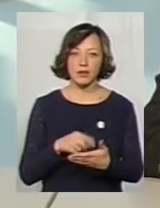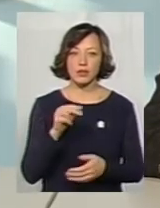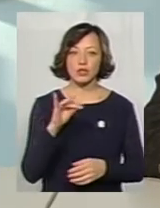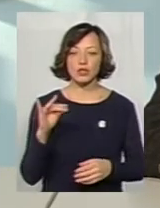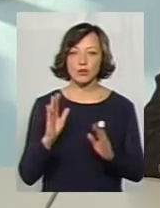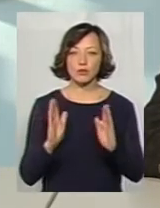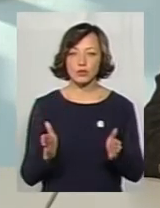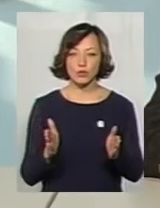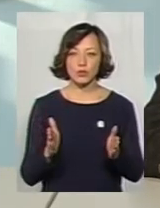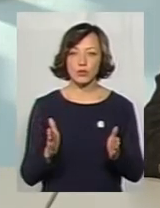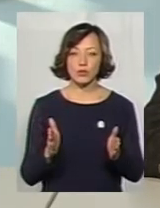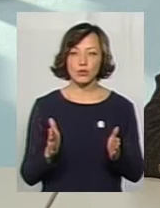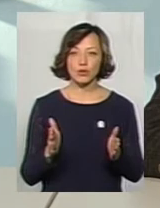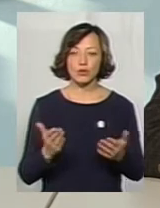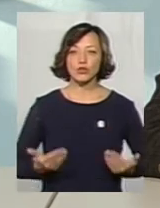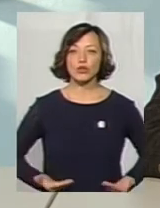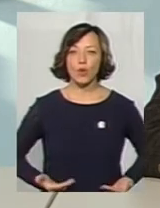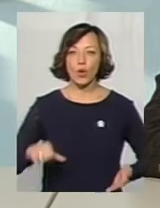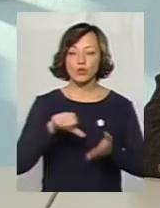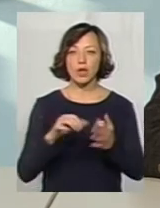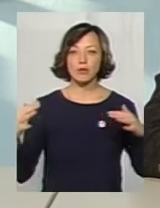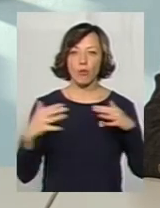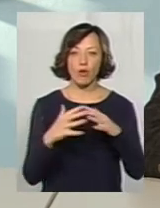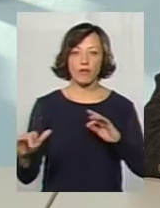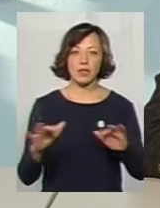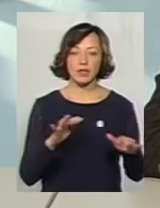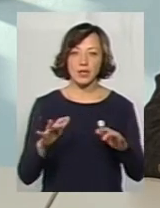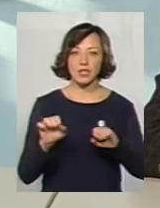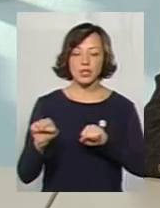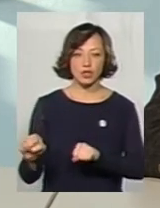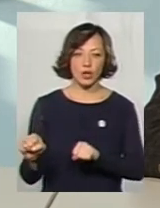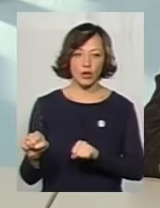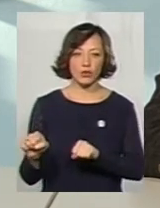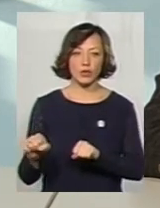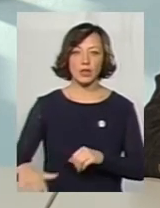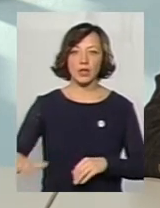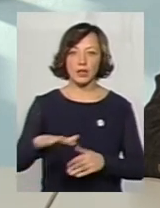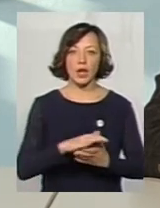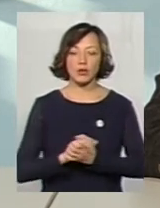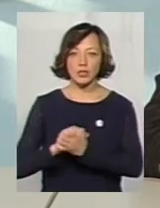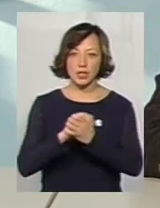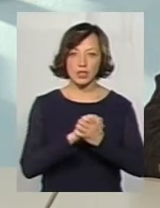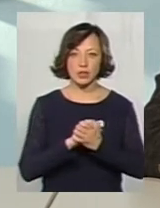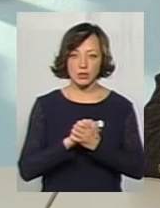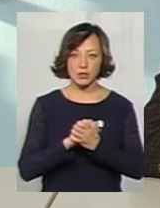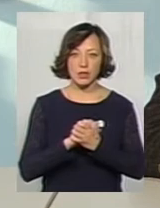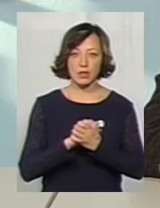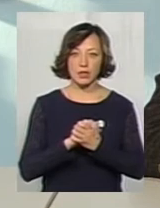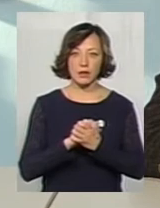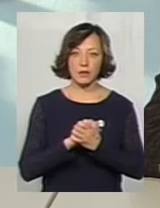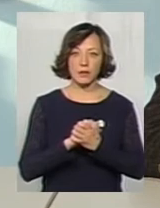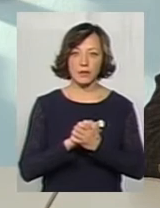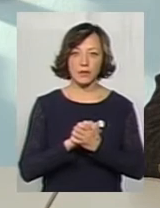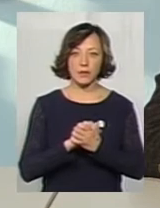будується житло для учасників боїх дій, які захищають територіальні цілісті в інтях нашої